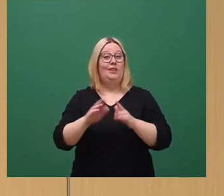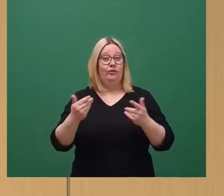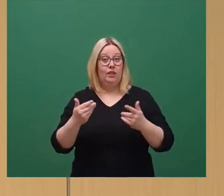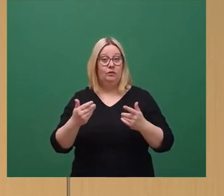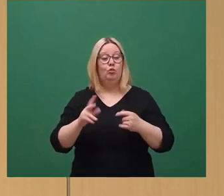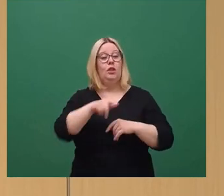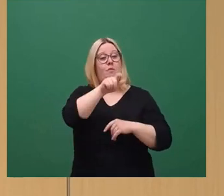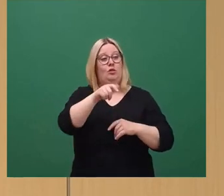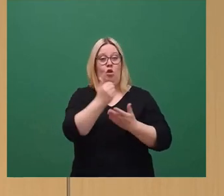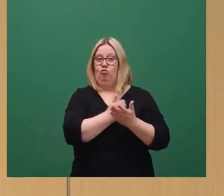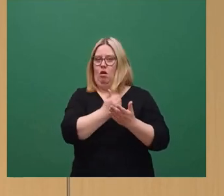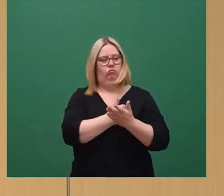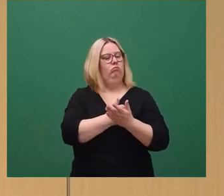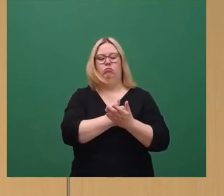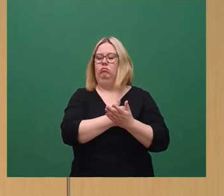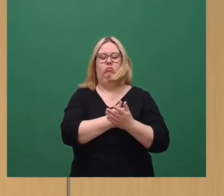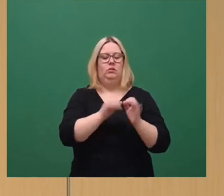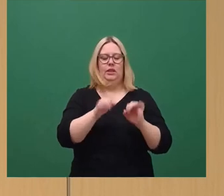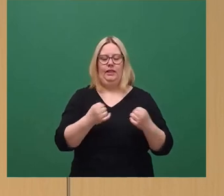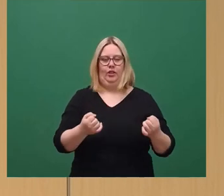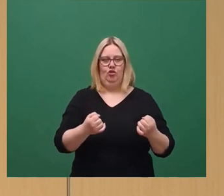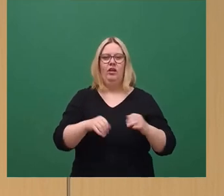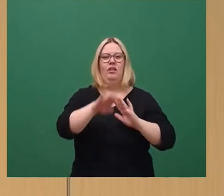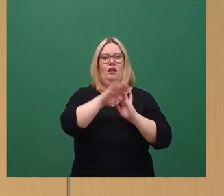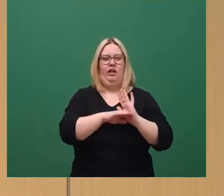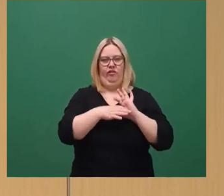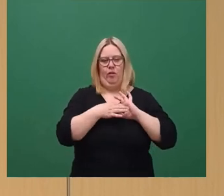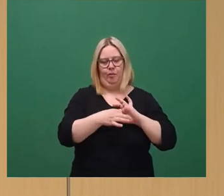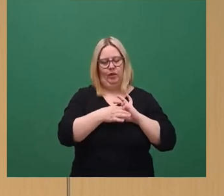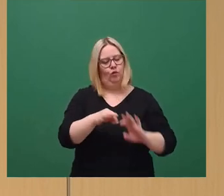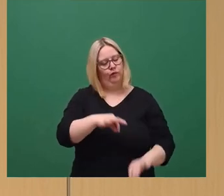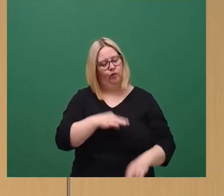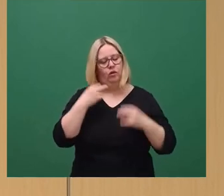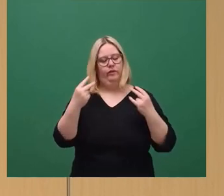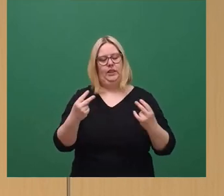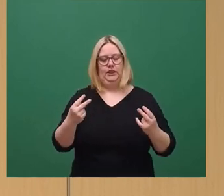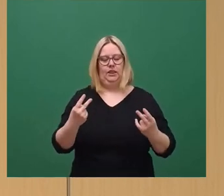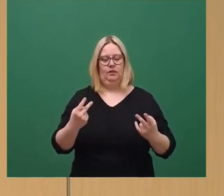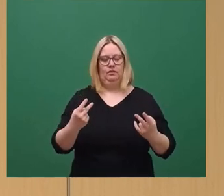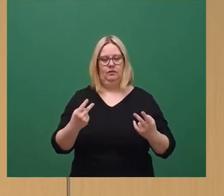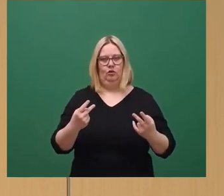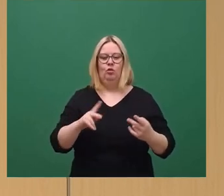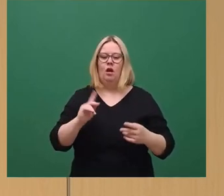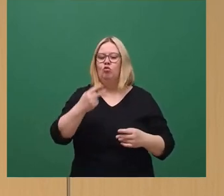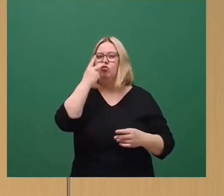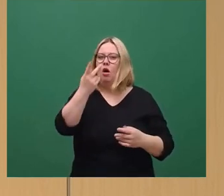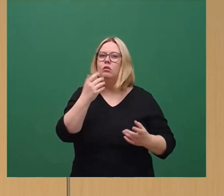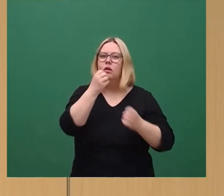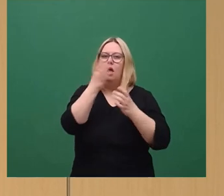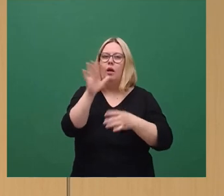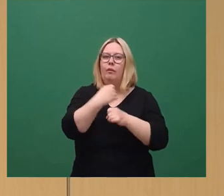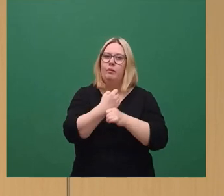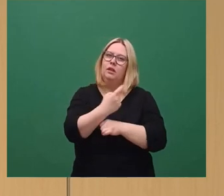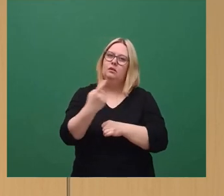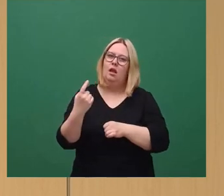Personals zu sparen. Die Tarifbindung ist für mich ein ganz wichtiger Bestandteil und man muss auch wissen, dass die Mitarbeiterinnen und